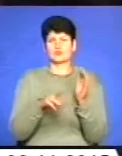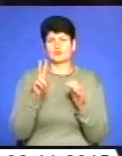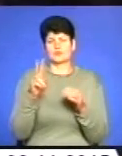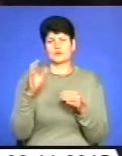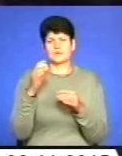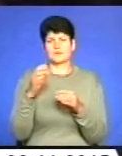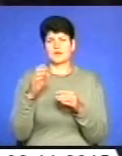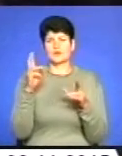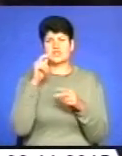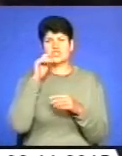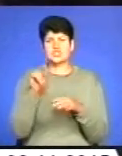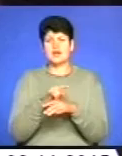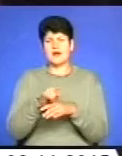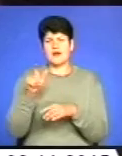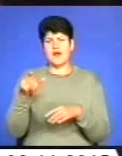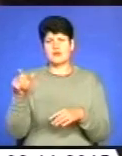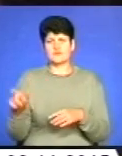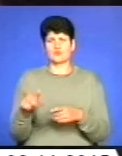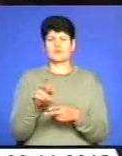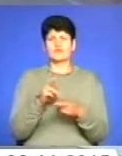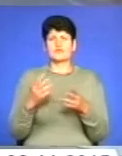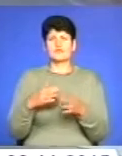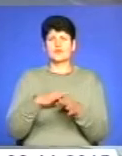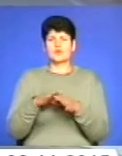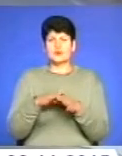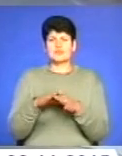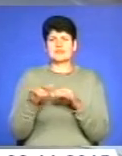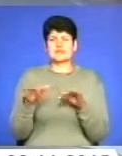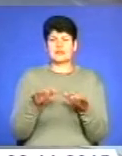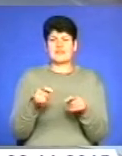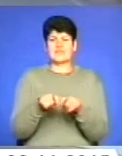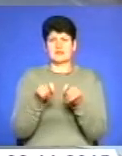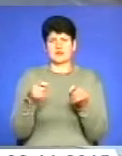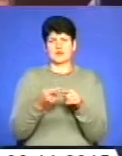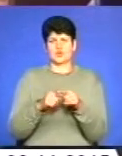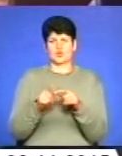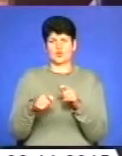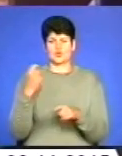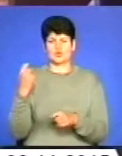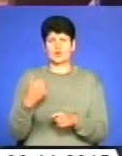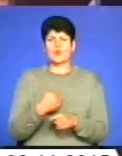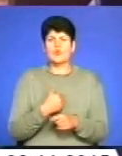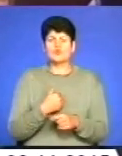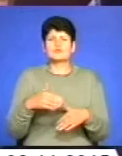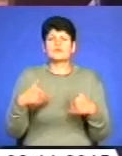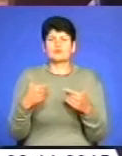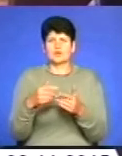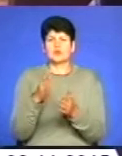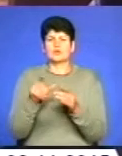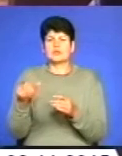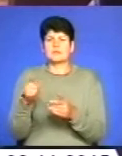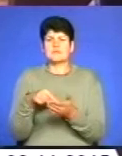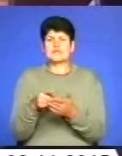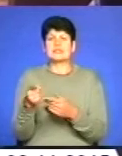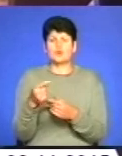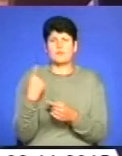шахрайство. Міліціонери вживають оперативно-розшукових заходів для розкриття цього злочину. Хочу звернутися до жителів міста Тернополя